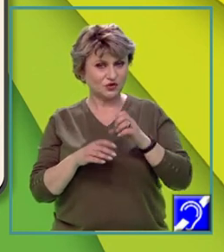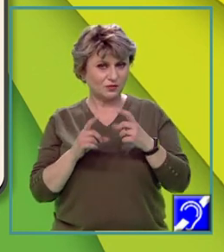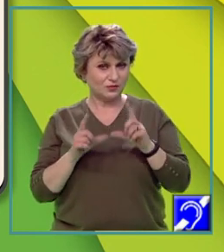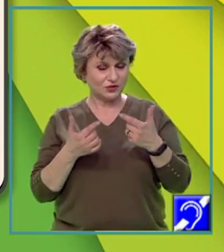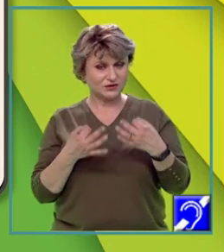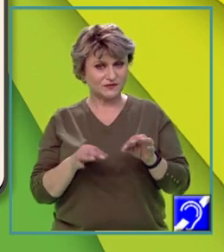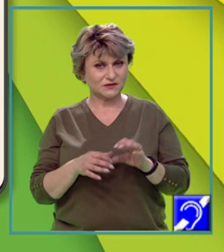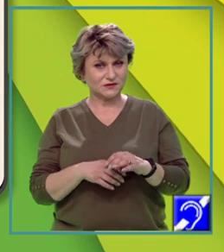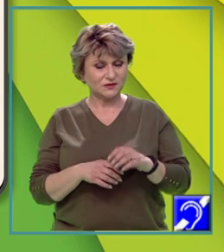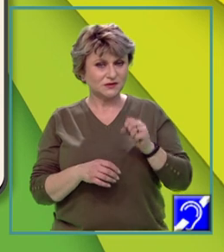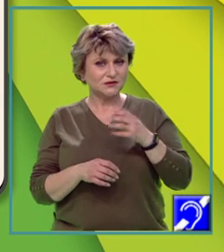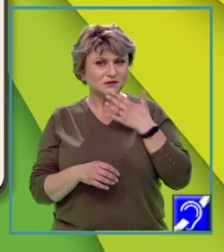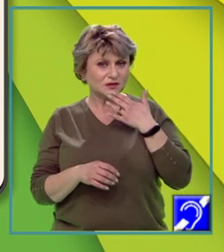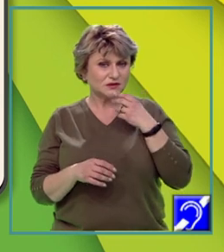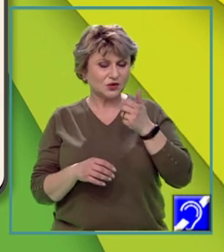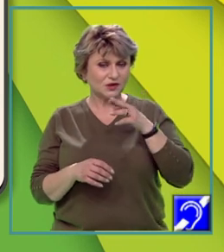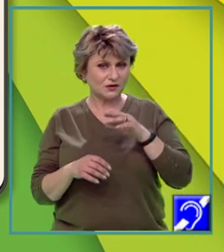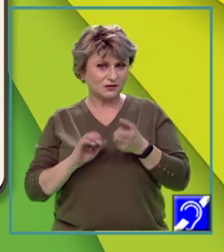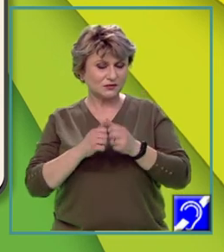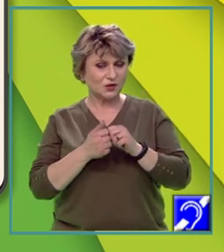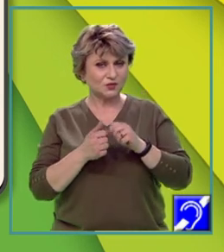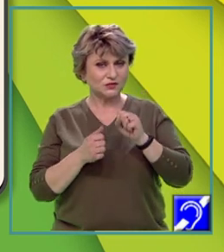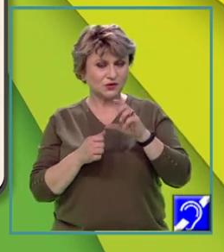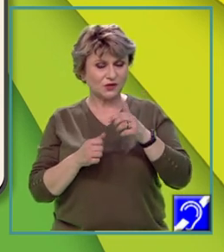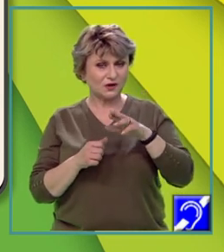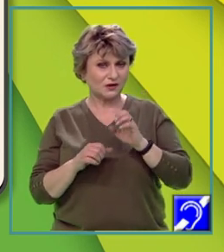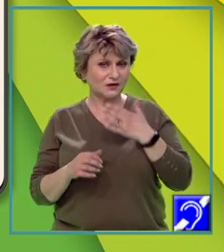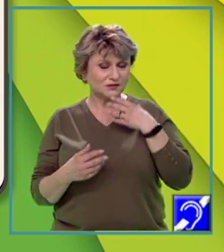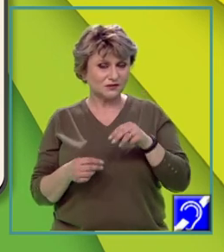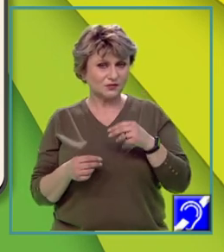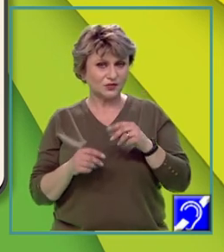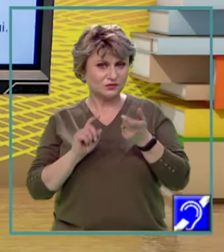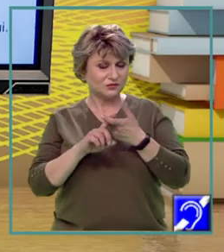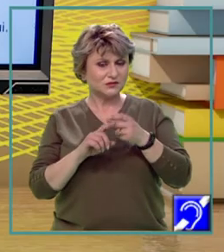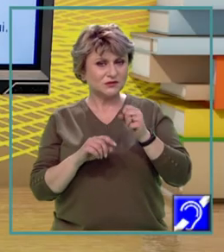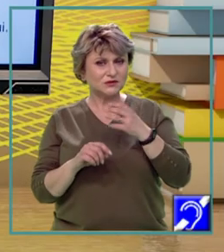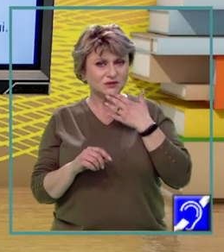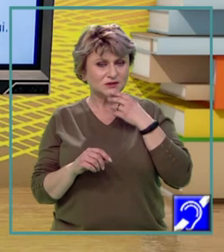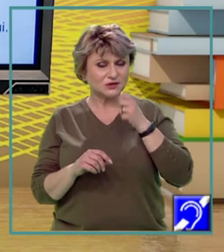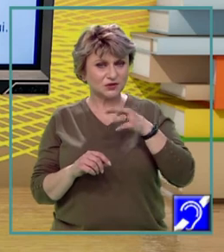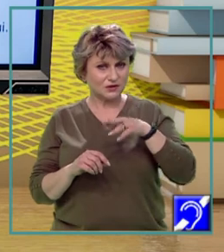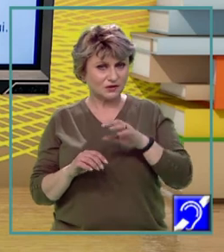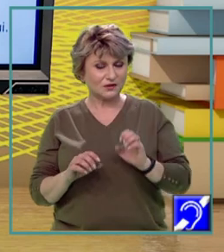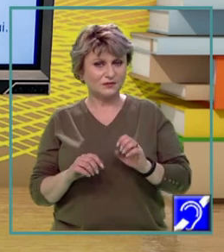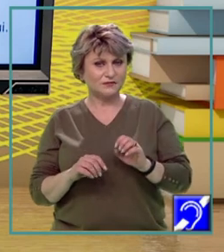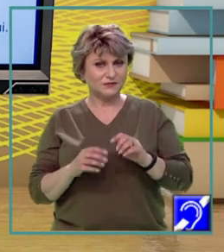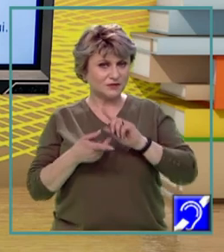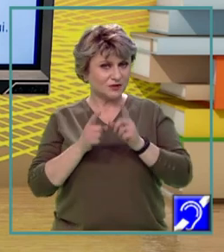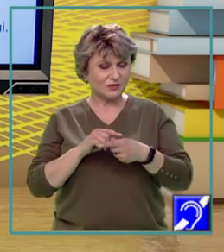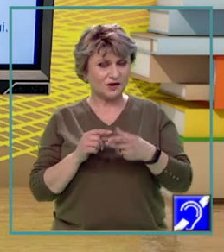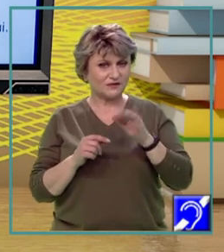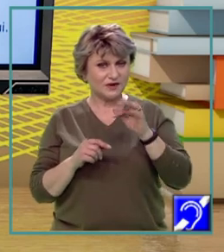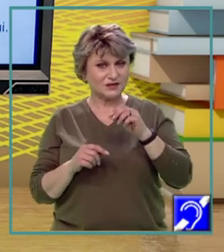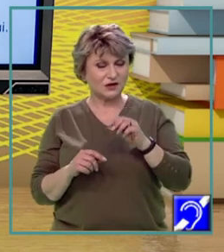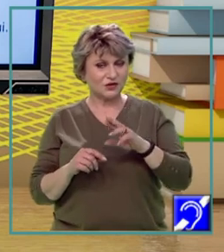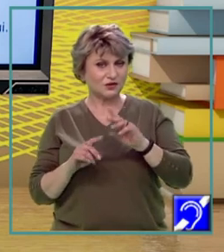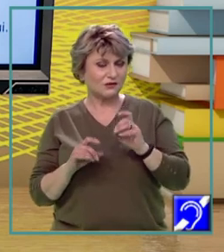sezoniere sau seculare. Exemple de relații sezoniere. În climatul temperat, schimbarea fazelor de